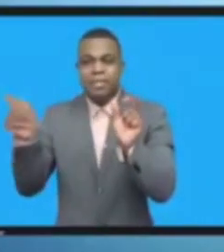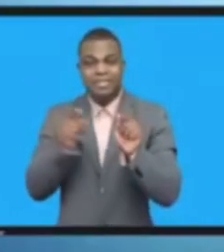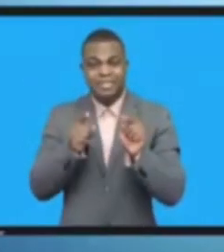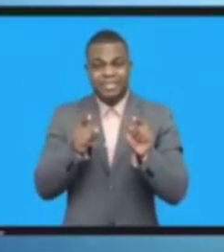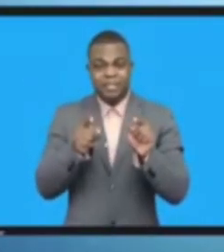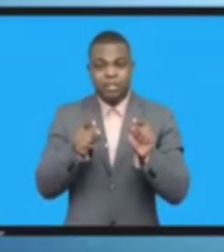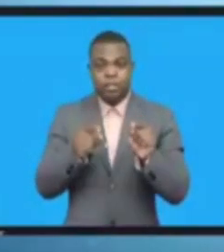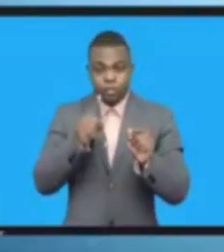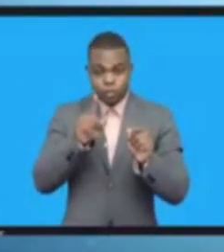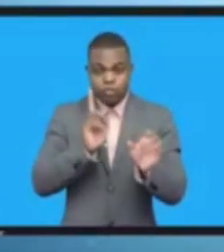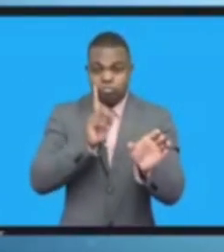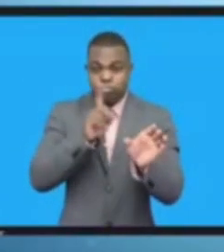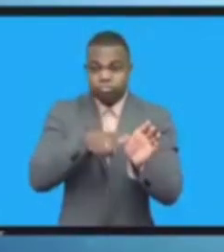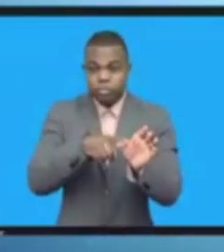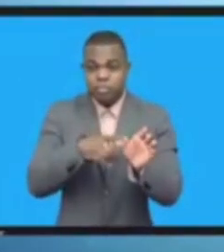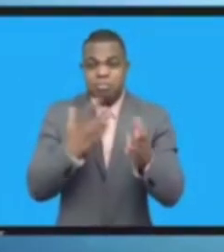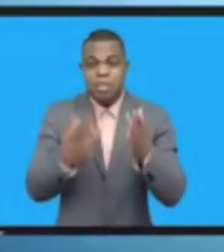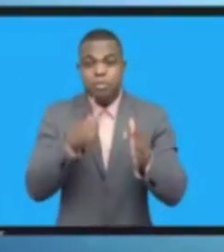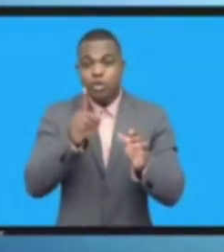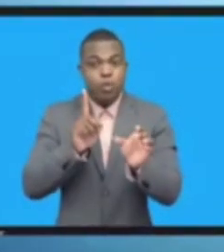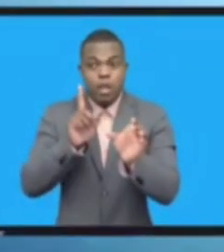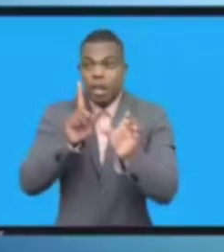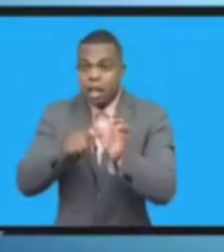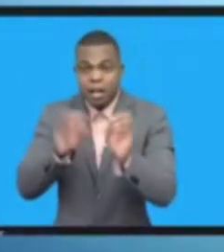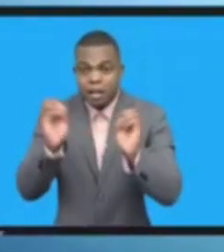تتأملون في الإنترنت قد تتأملون